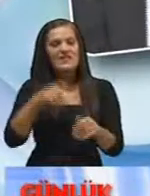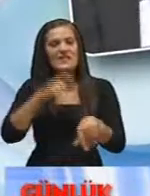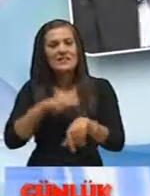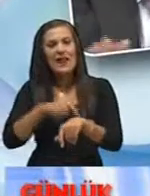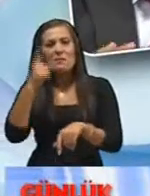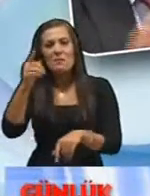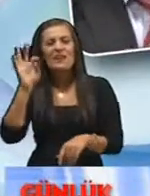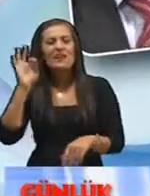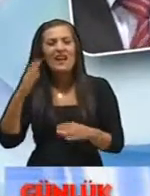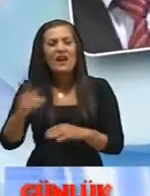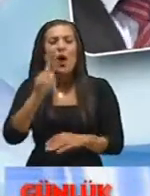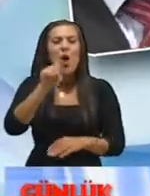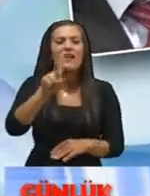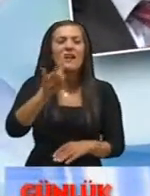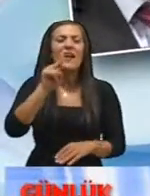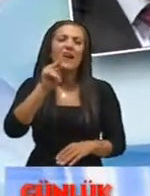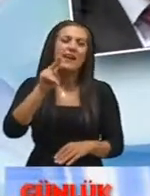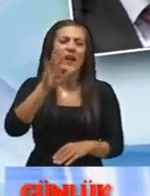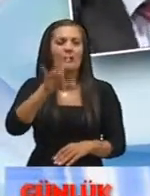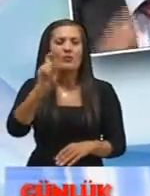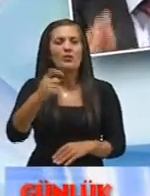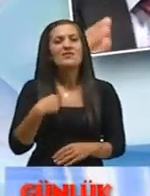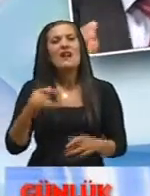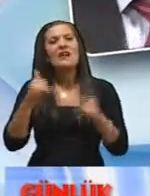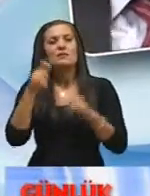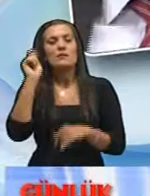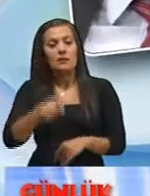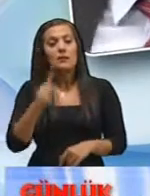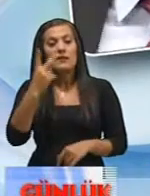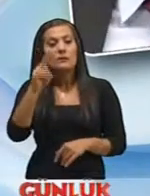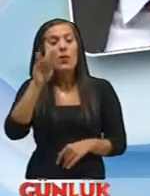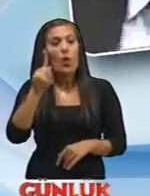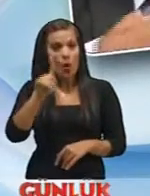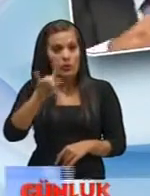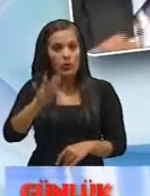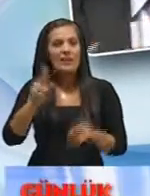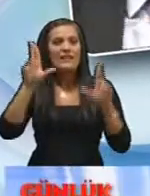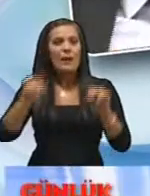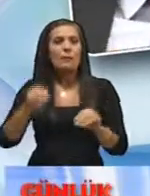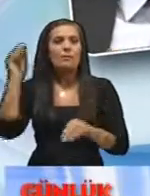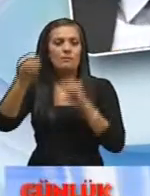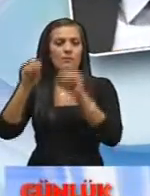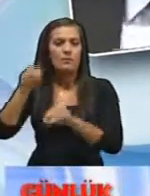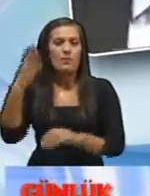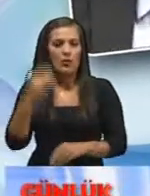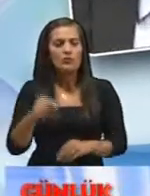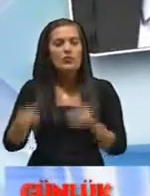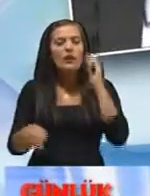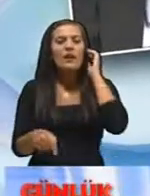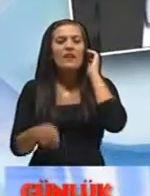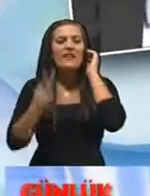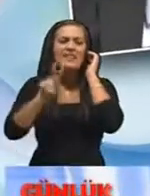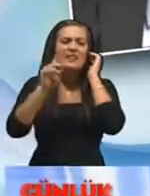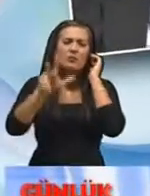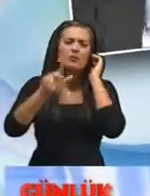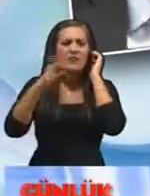-59 gibi de vespri yapıldı Yani 2014 yılında tamamlanacak Bir proje Ama Dediğim gibi İki gölet değil Ne de karadaki ishalatlar İşte 23